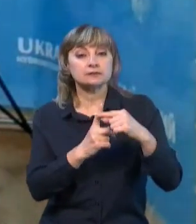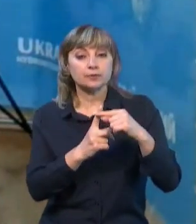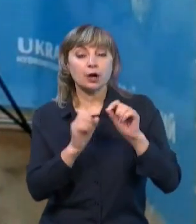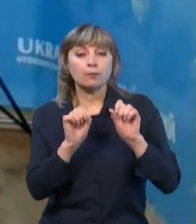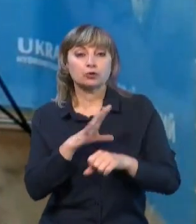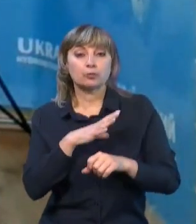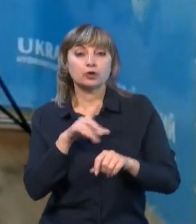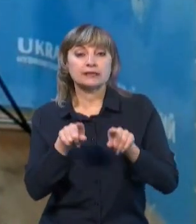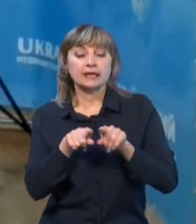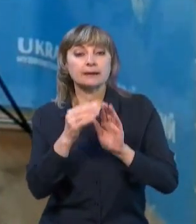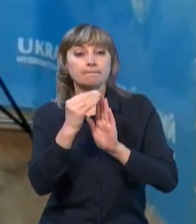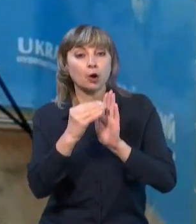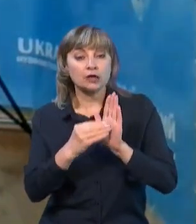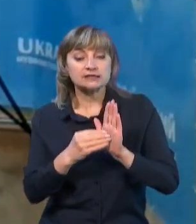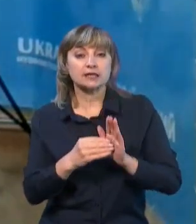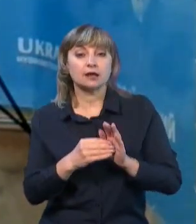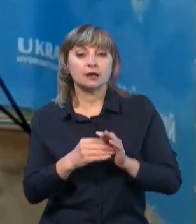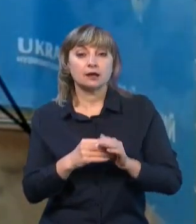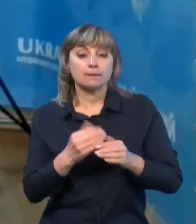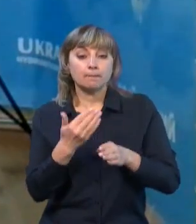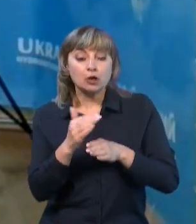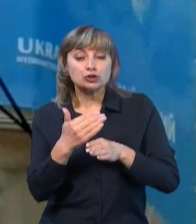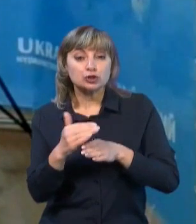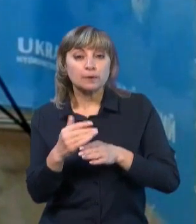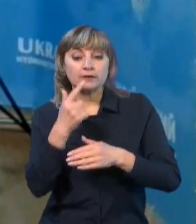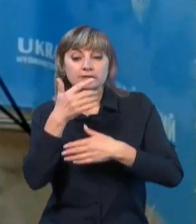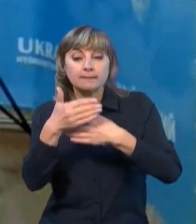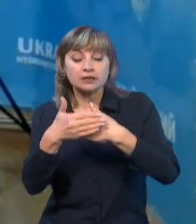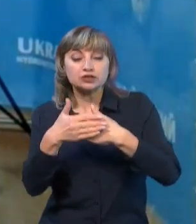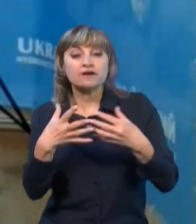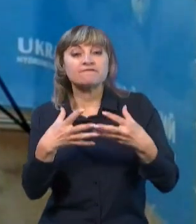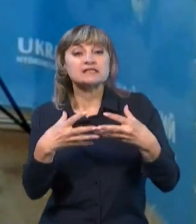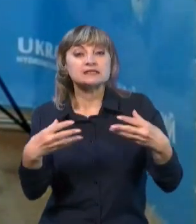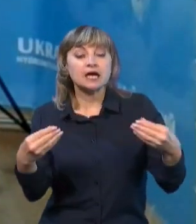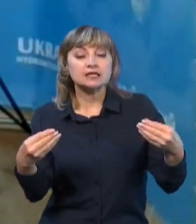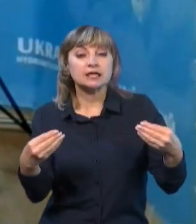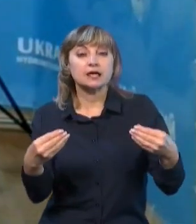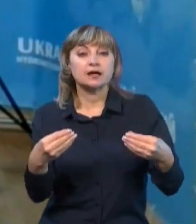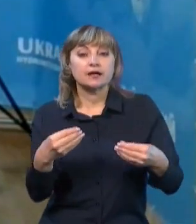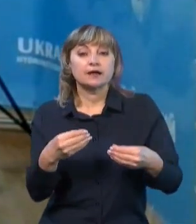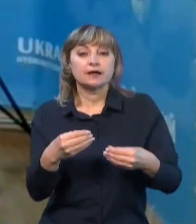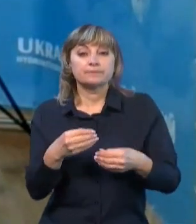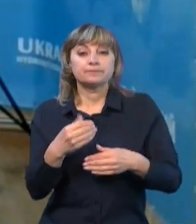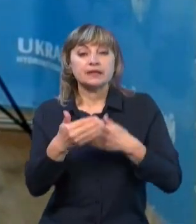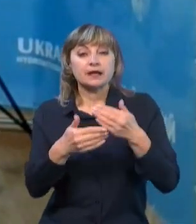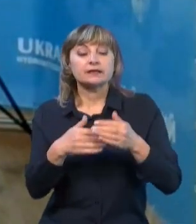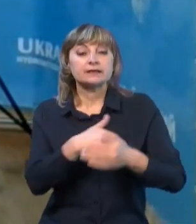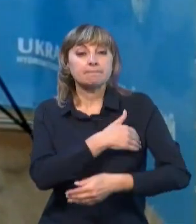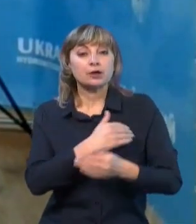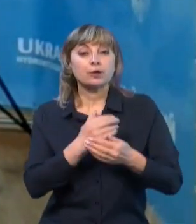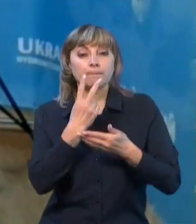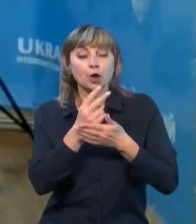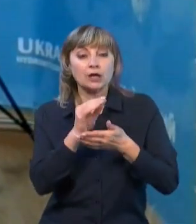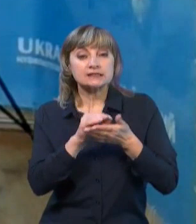можуть бути вже такі показники. Вже поступово наближаємося до весняних, все ж таки тенденція до того, що температурні показники